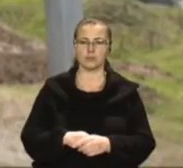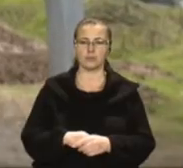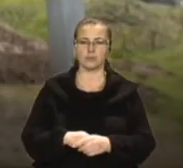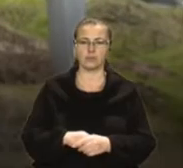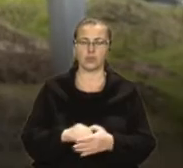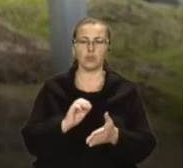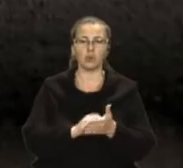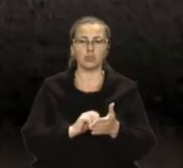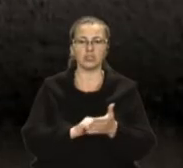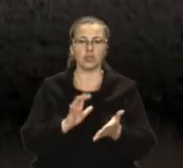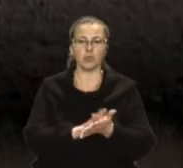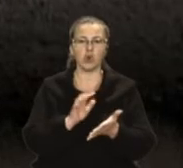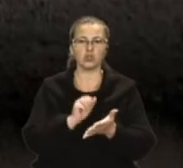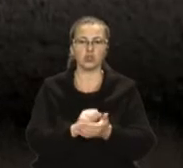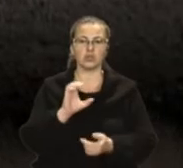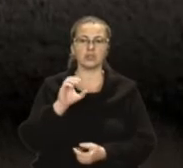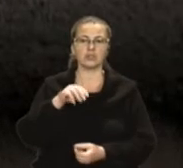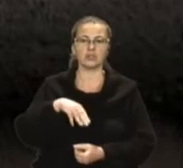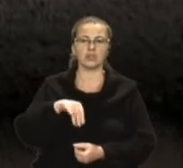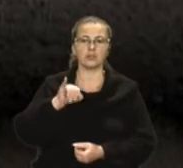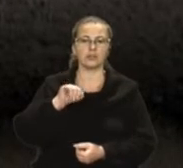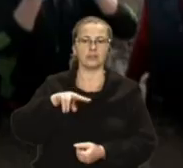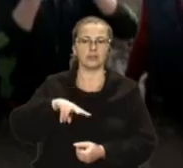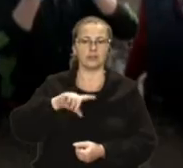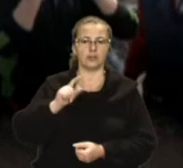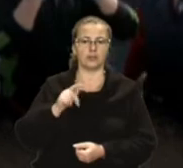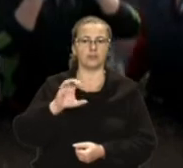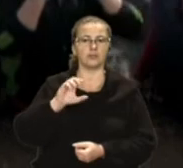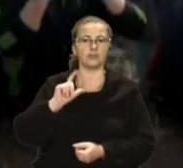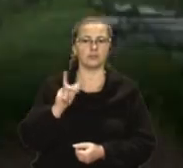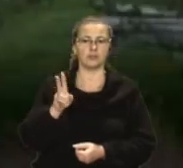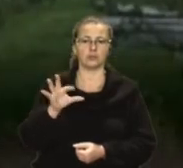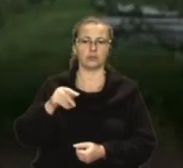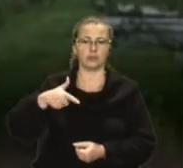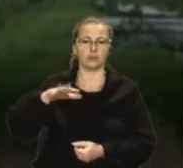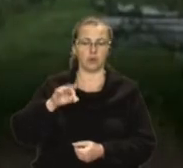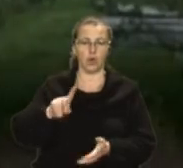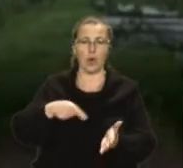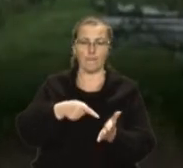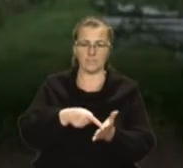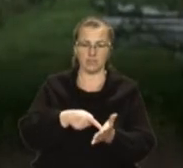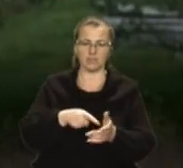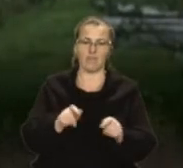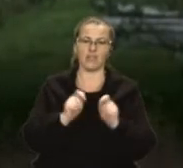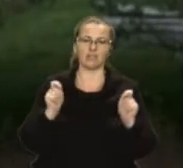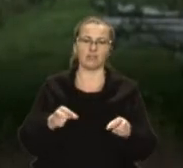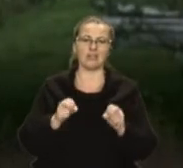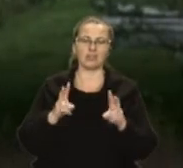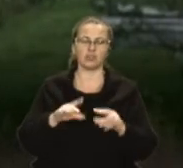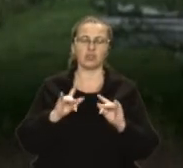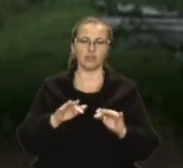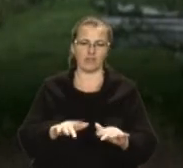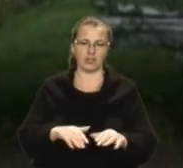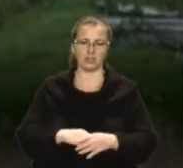Через пошкодження Стільського городища відкрили кримінальне провадження. Ми живемо в правовій державі